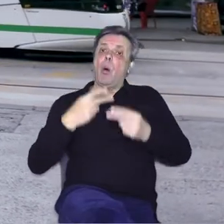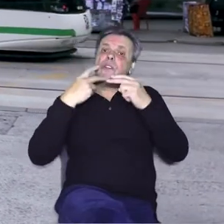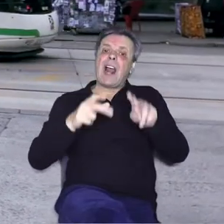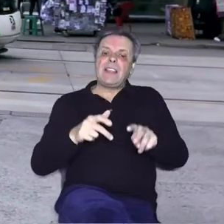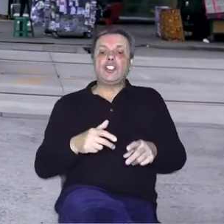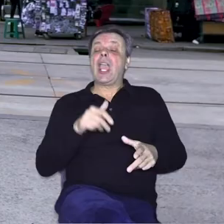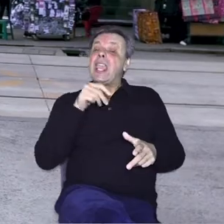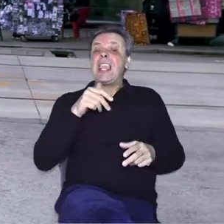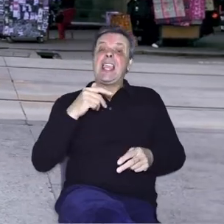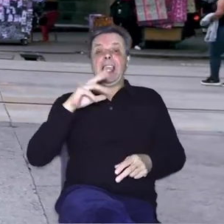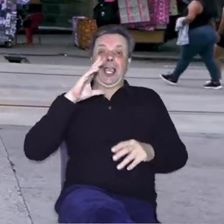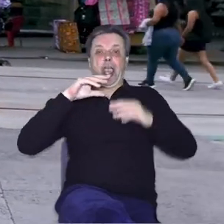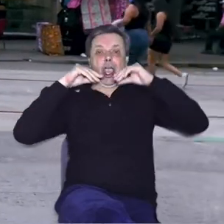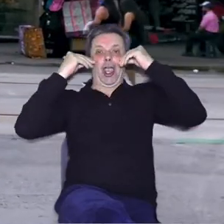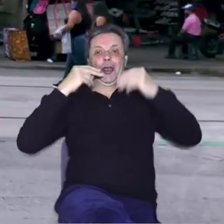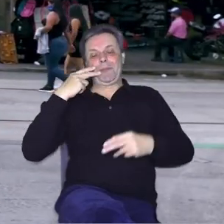uzvratiti upućeni osmijeh.